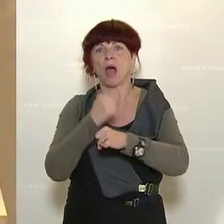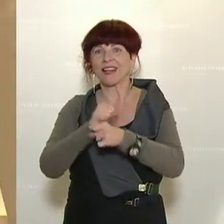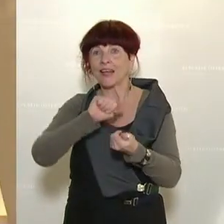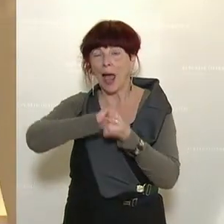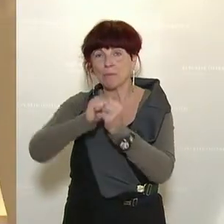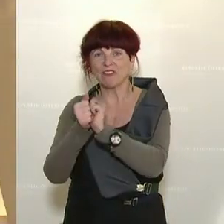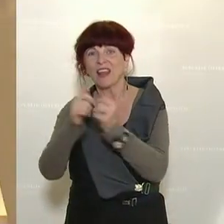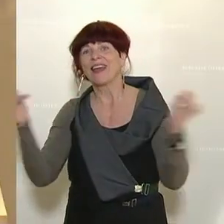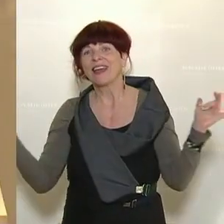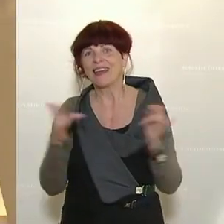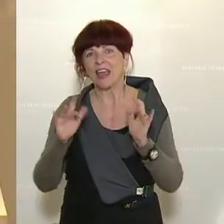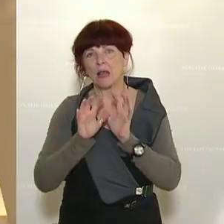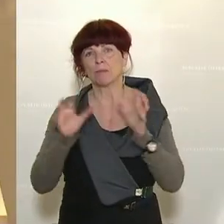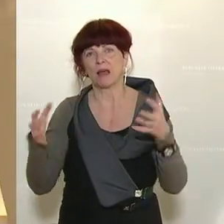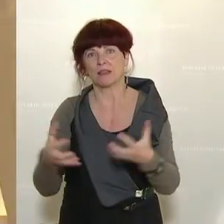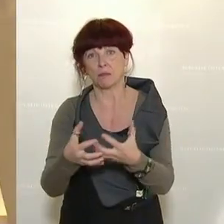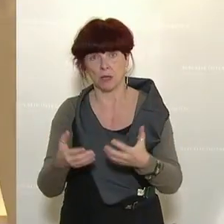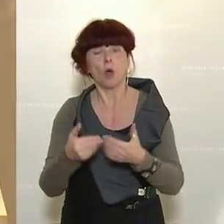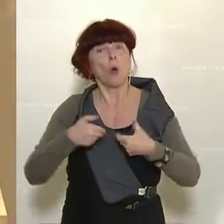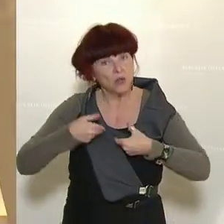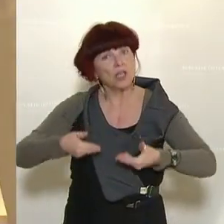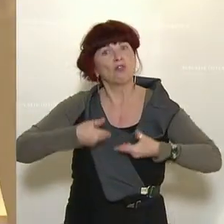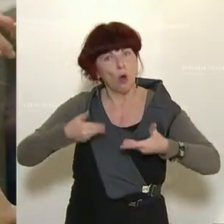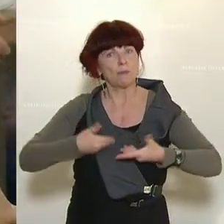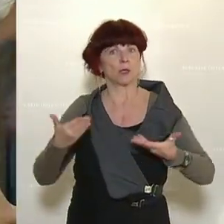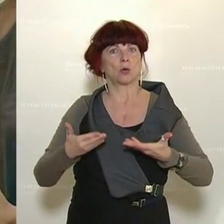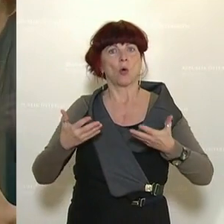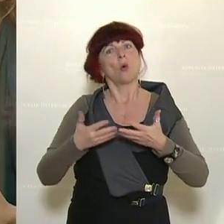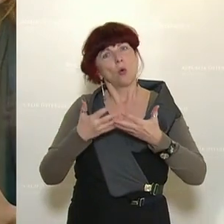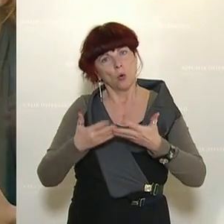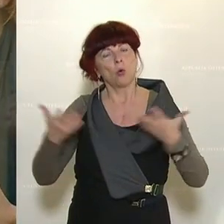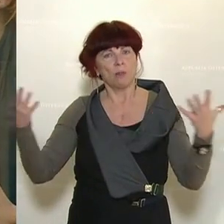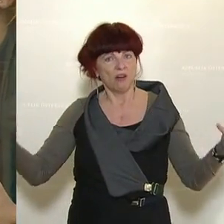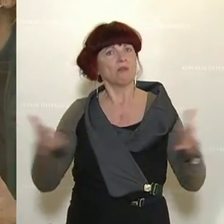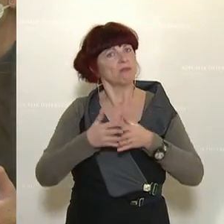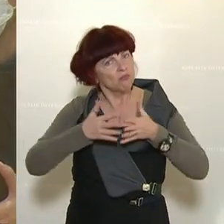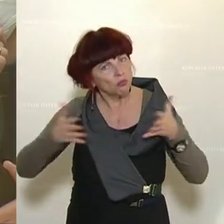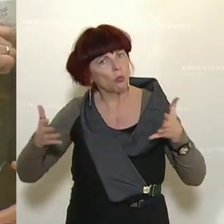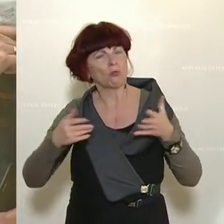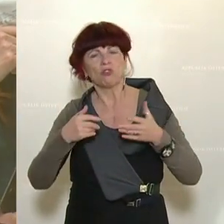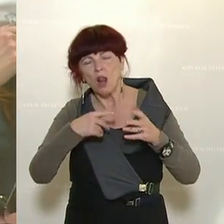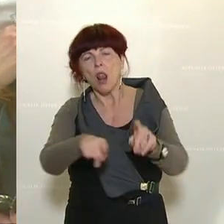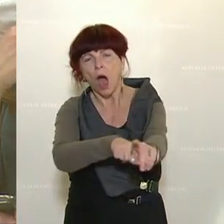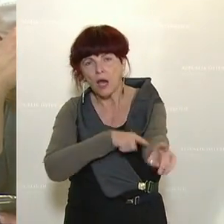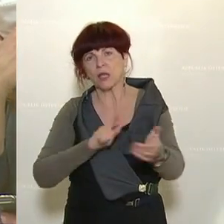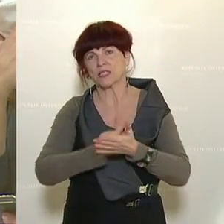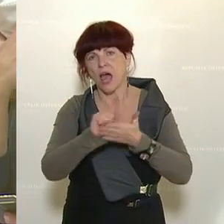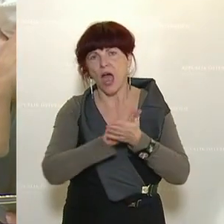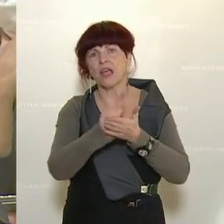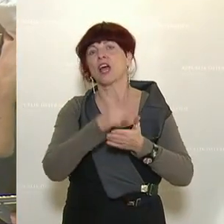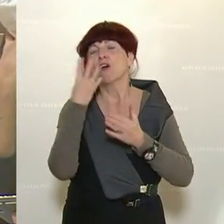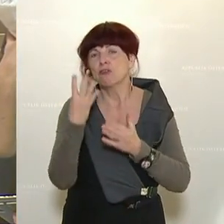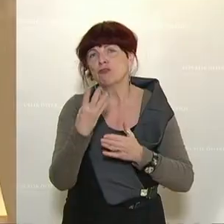zu führen. Und ich freue mich, dass es über weite Strecken, zumindest unter vier Fraktionen in diesem Haus, und da nehme ich dich mit ein, im